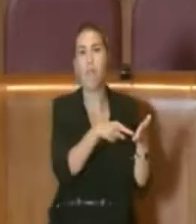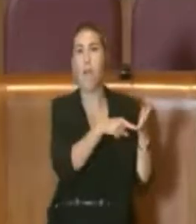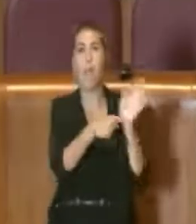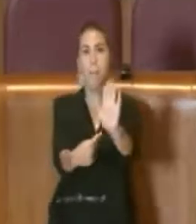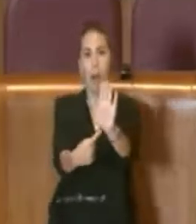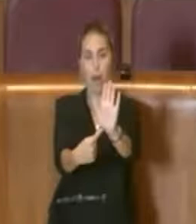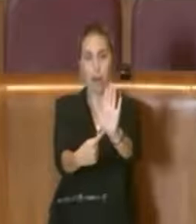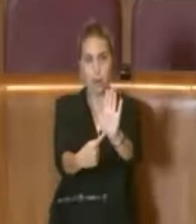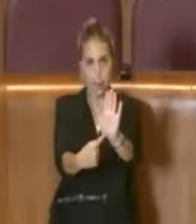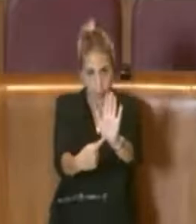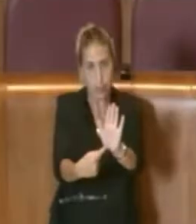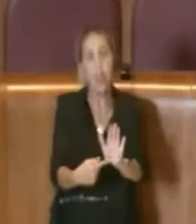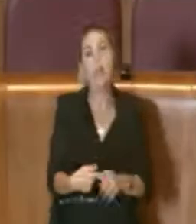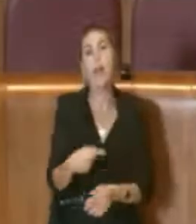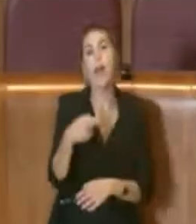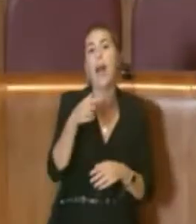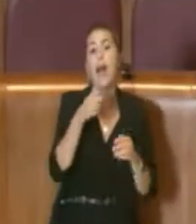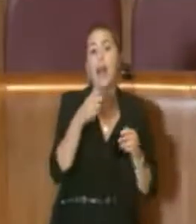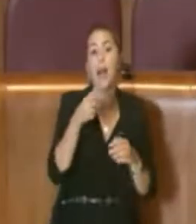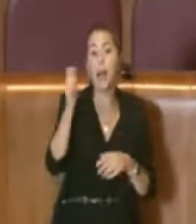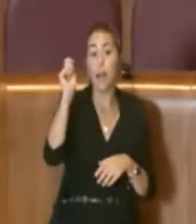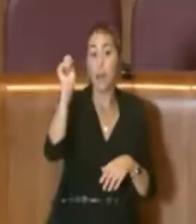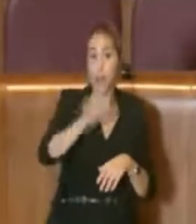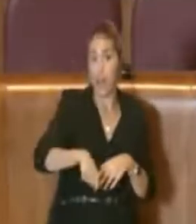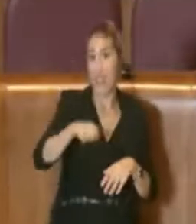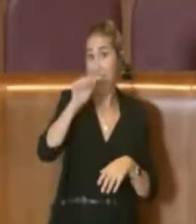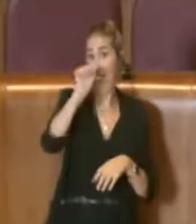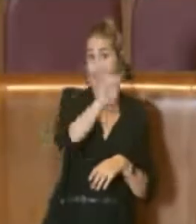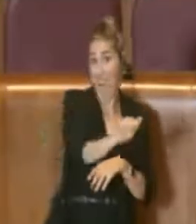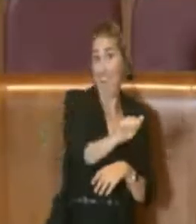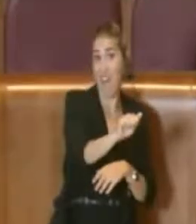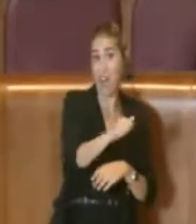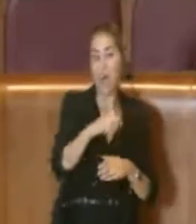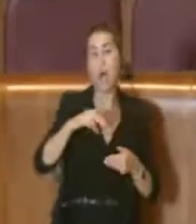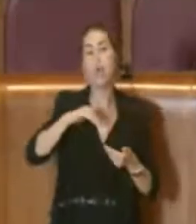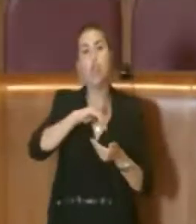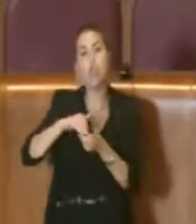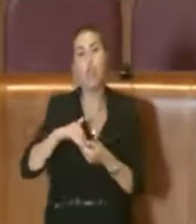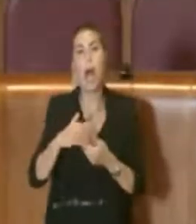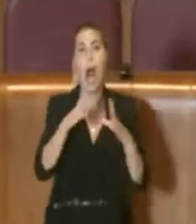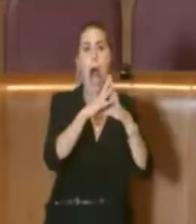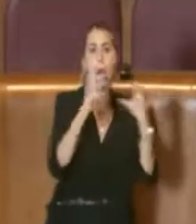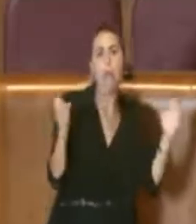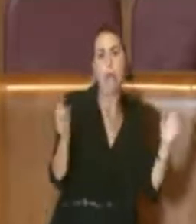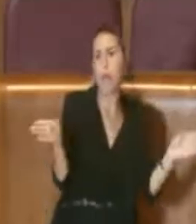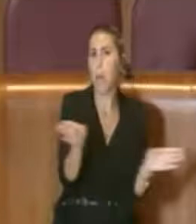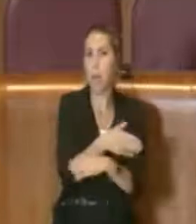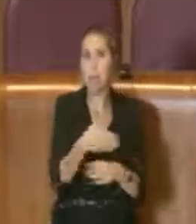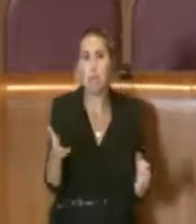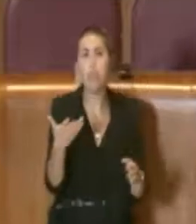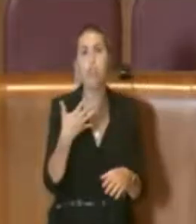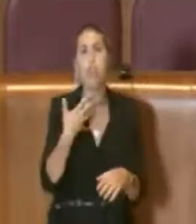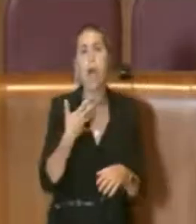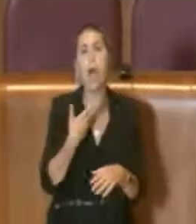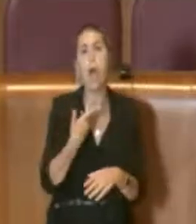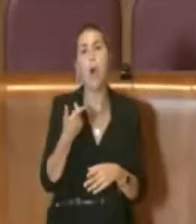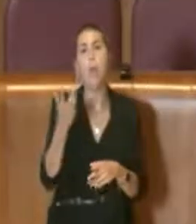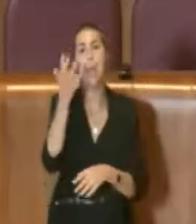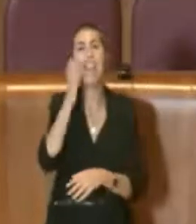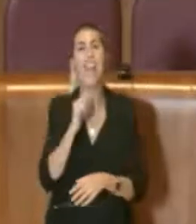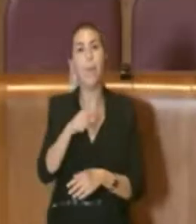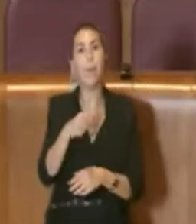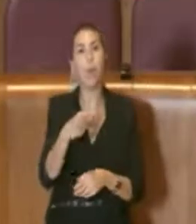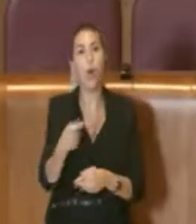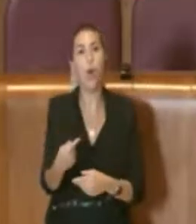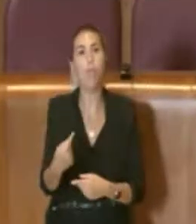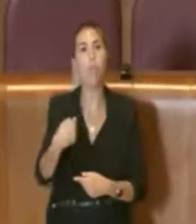sentenze. Chiaro è che un privato che ha, o una società privata, un'azienda che ha un credito nei confronti di